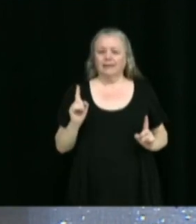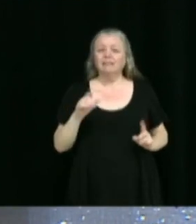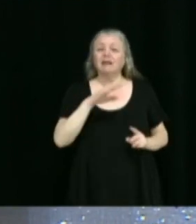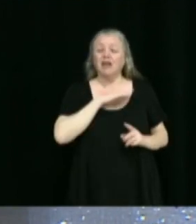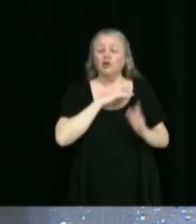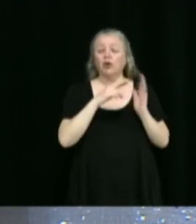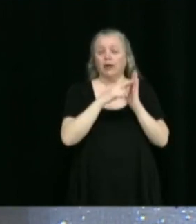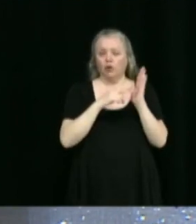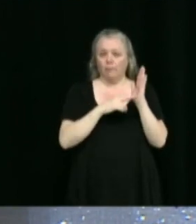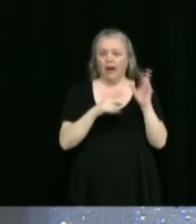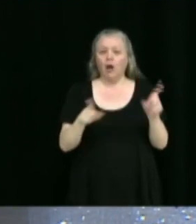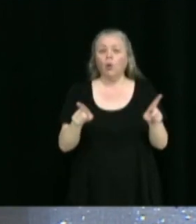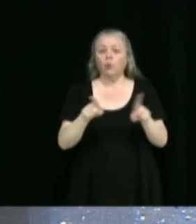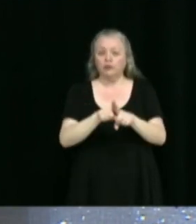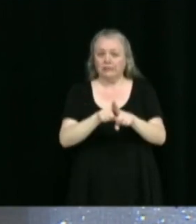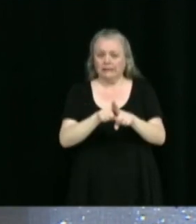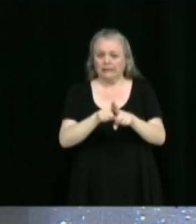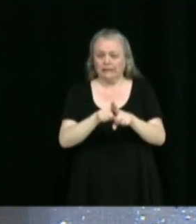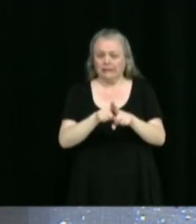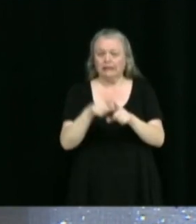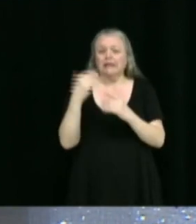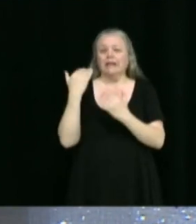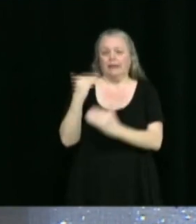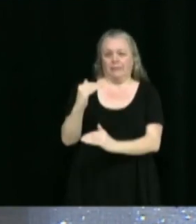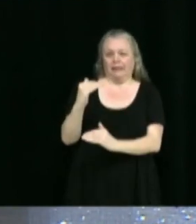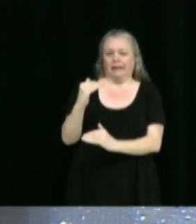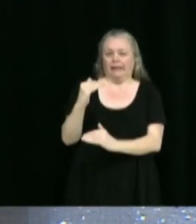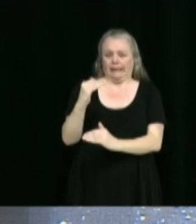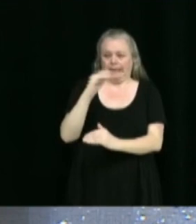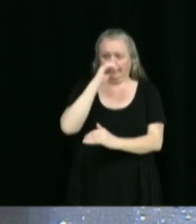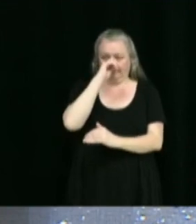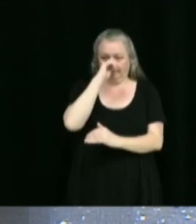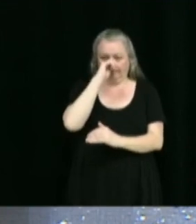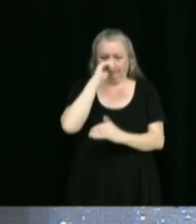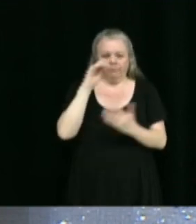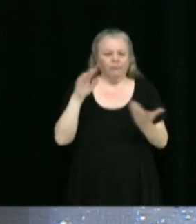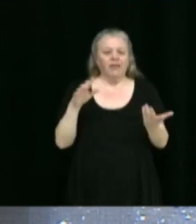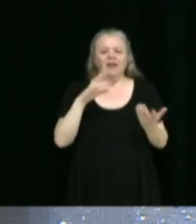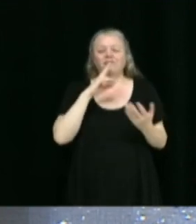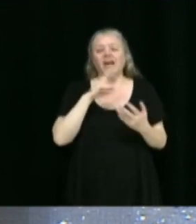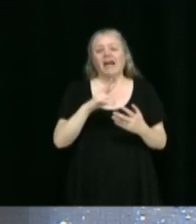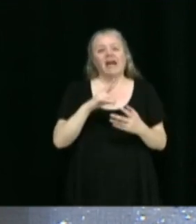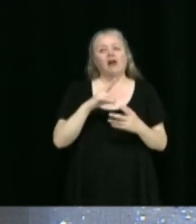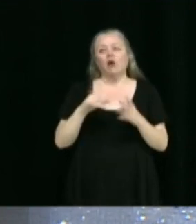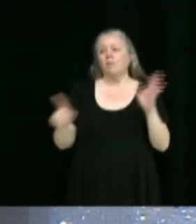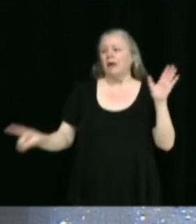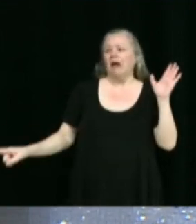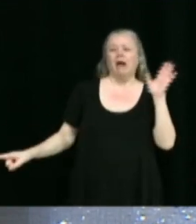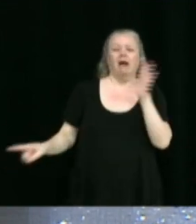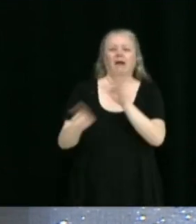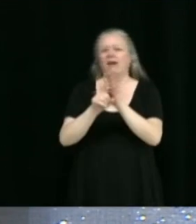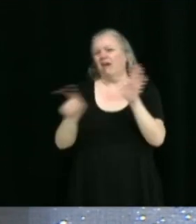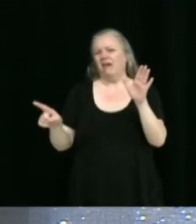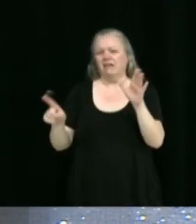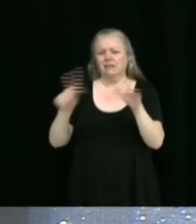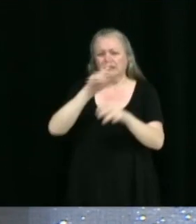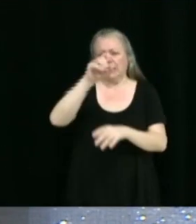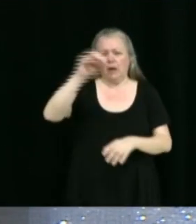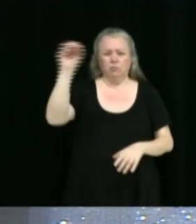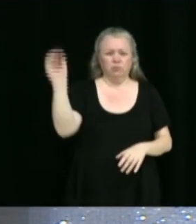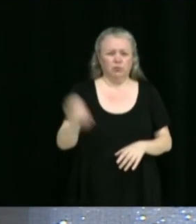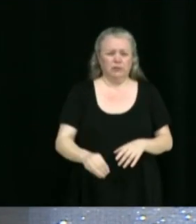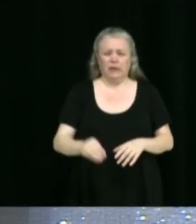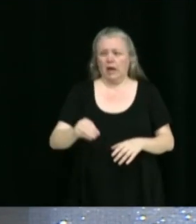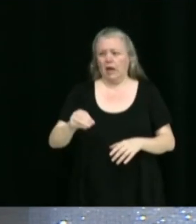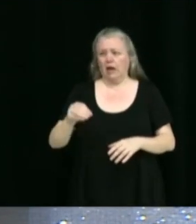réglementations aussi restrictives dans certains cas, mais on ne va pas jusqu'à interdire totalement l'abattage d'arbres pour une